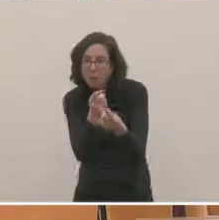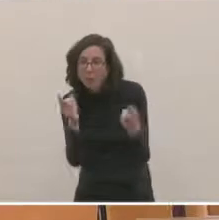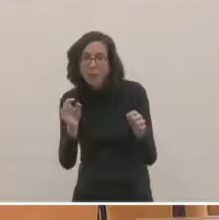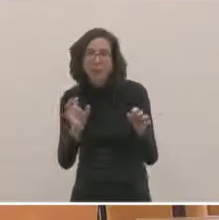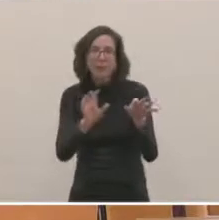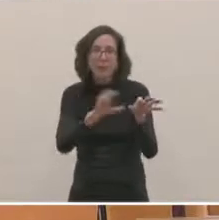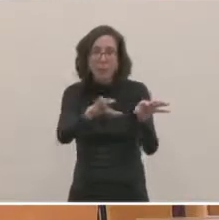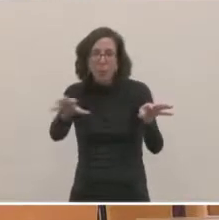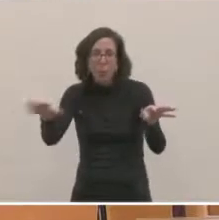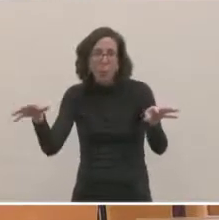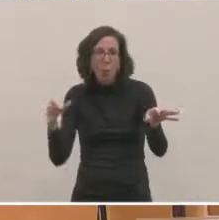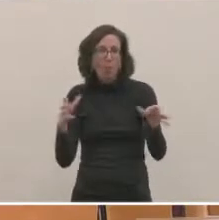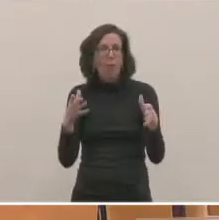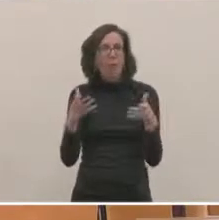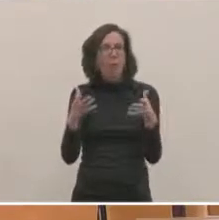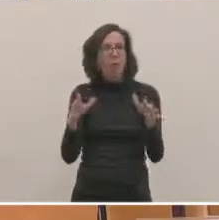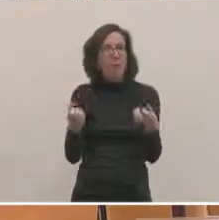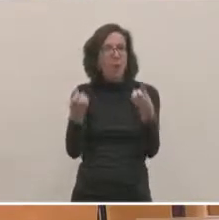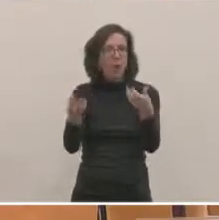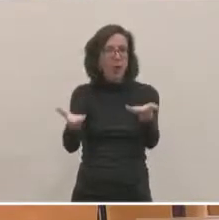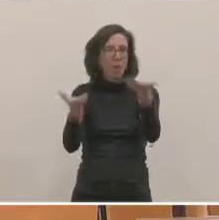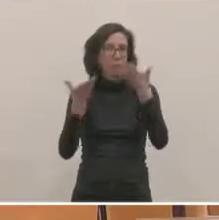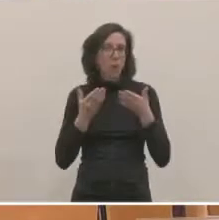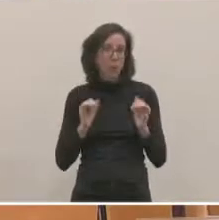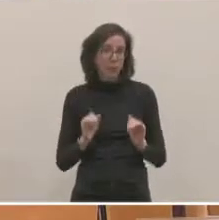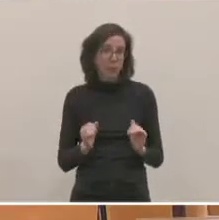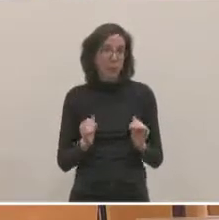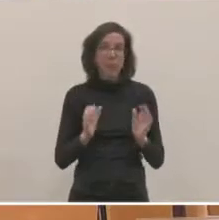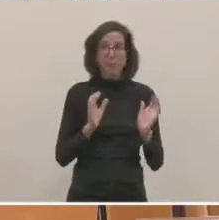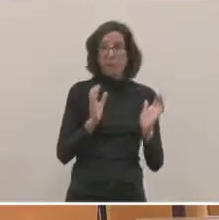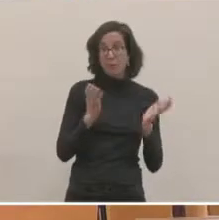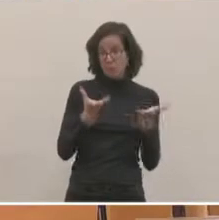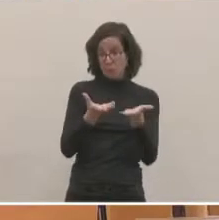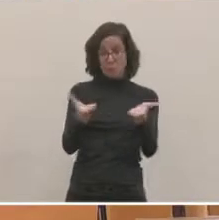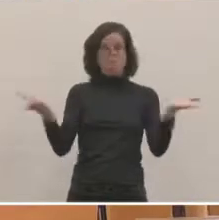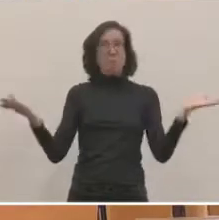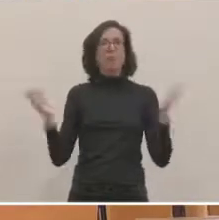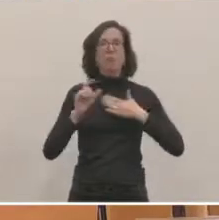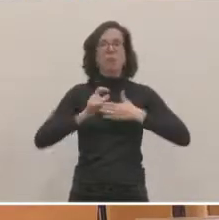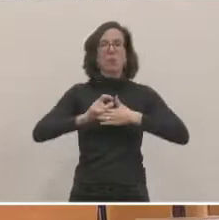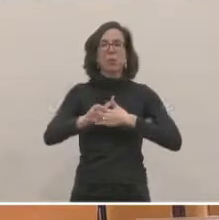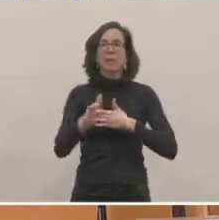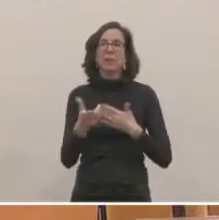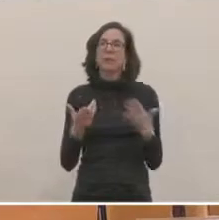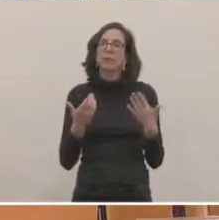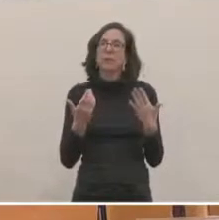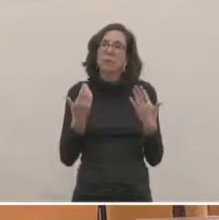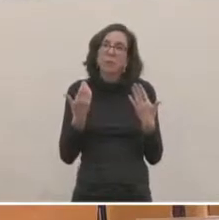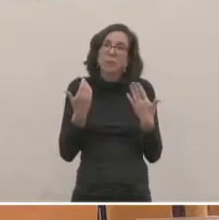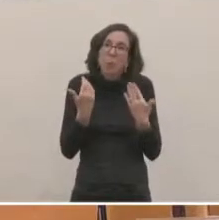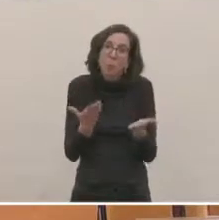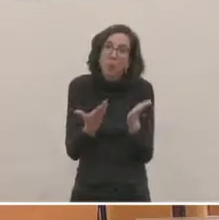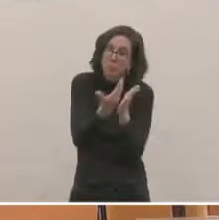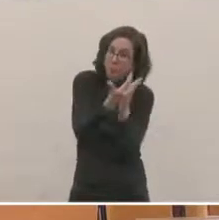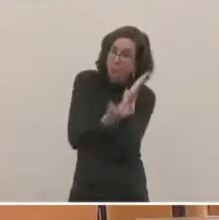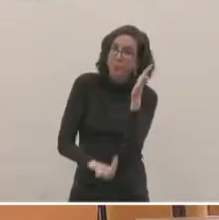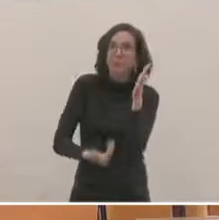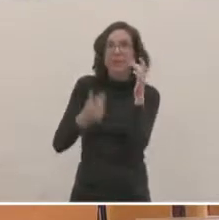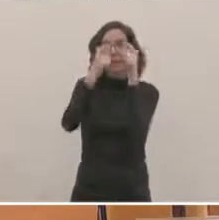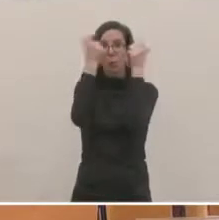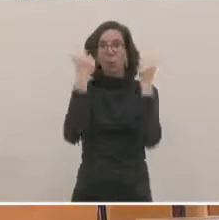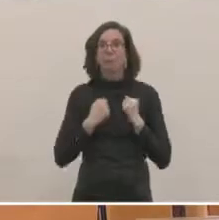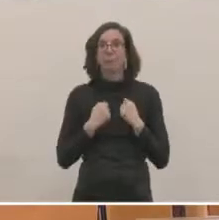leurs compétences. Voilà le dispositif que prévoient ces statuts pour pouvoir les mettre en œuvre au cours de l'année